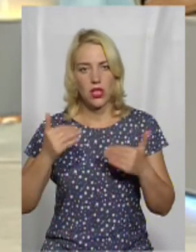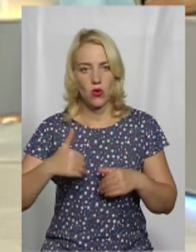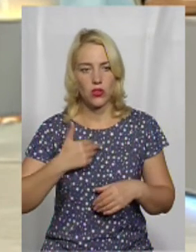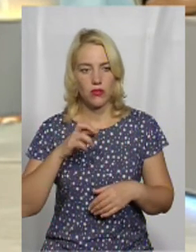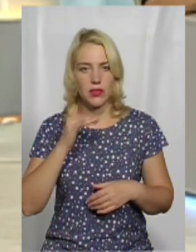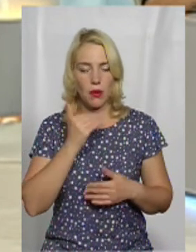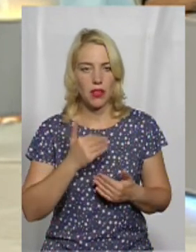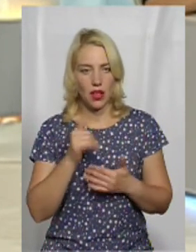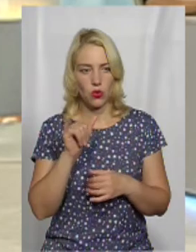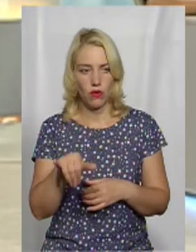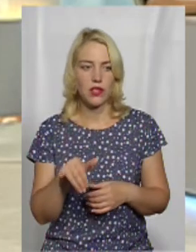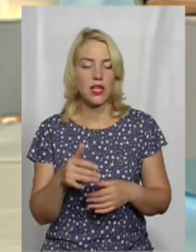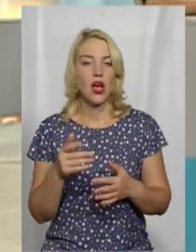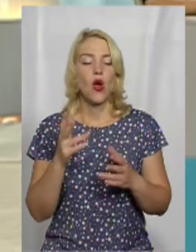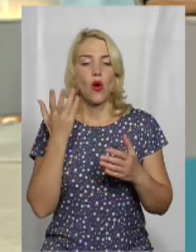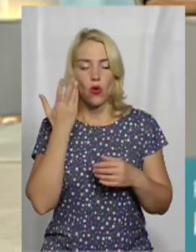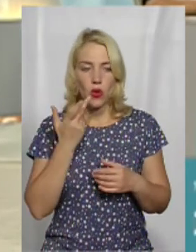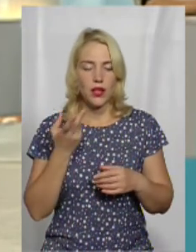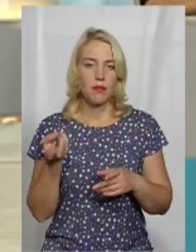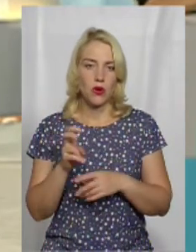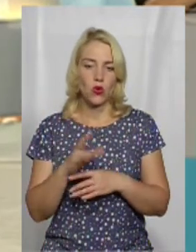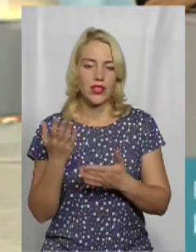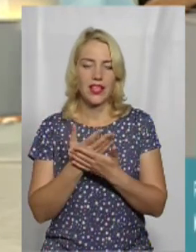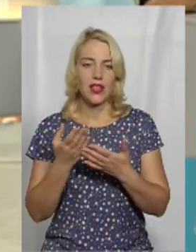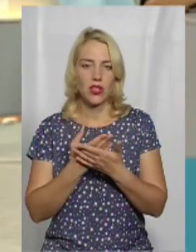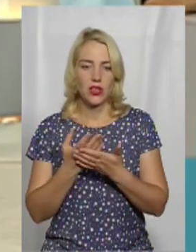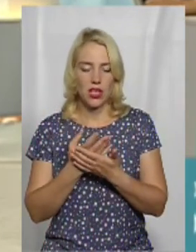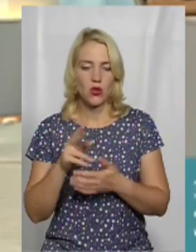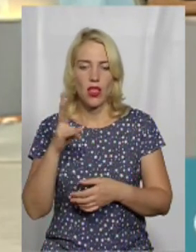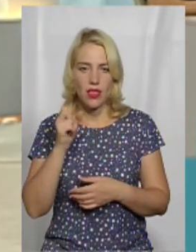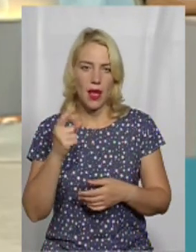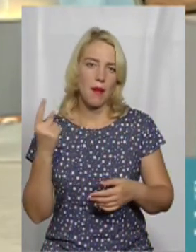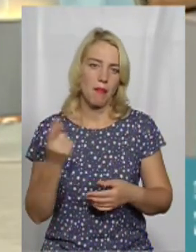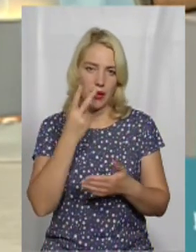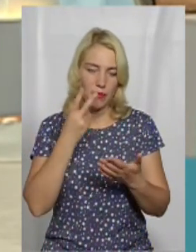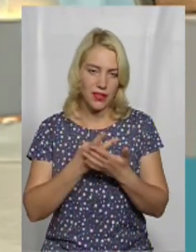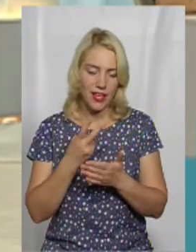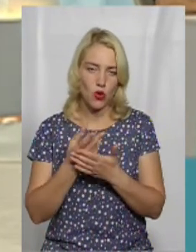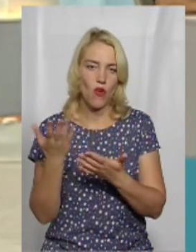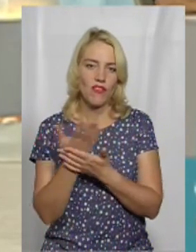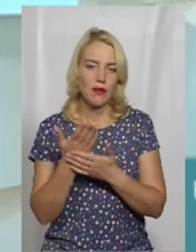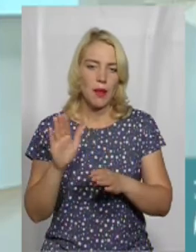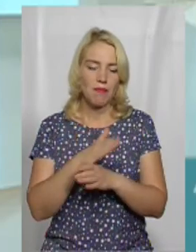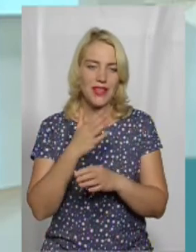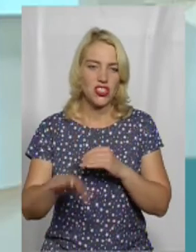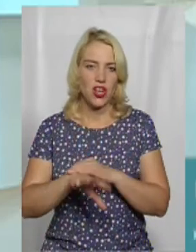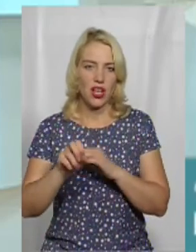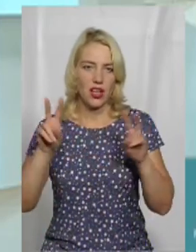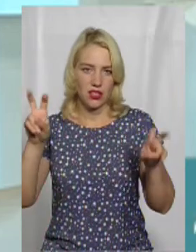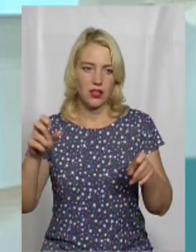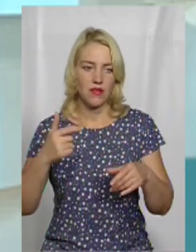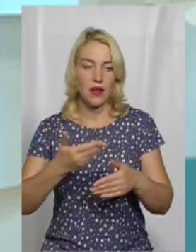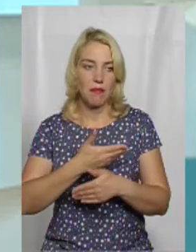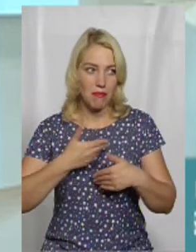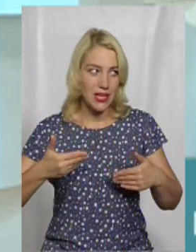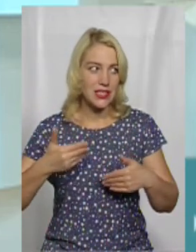запитати. Коли все ж таки приходите до кінотеатру на прем'єру фільму «Між крадіїв»? Ми дуже сподіваємось, що